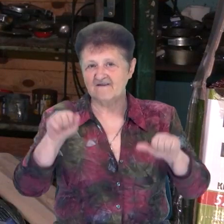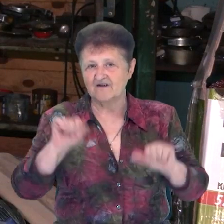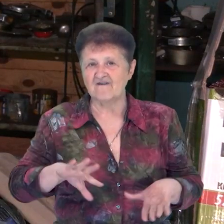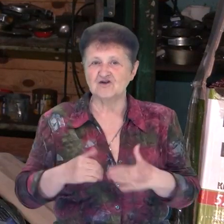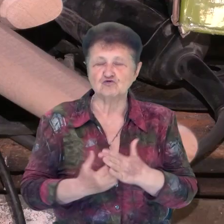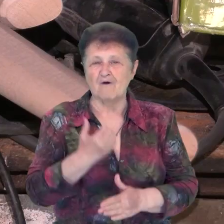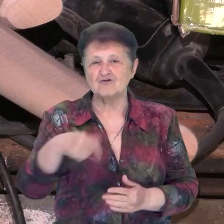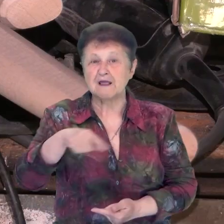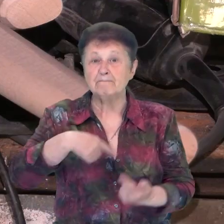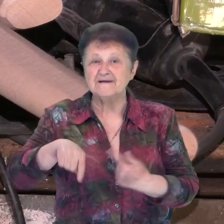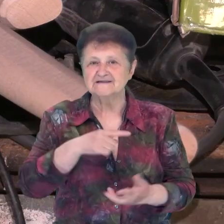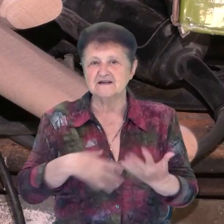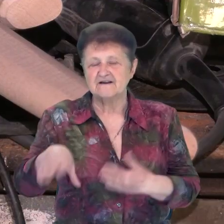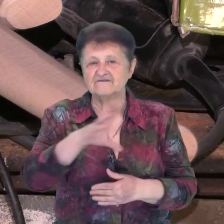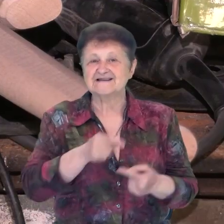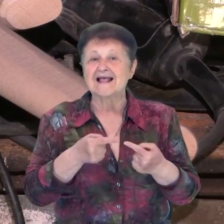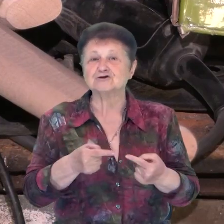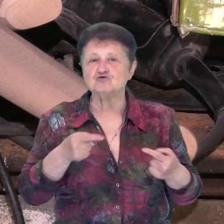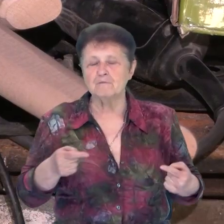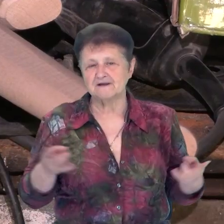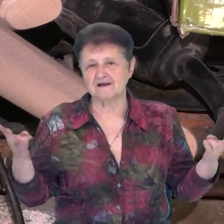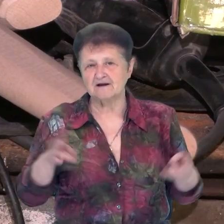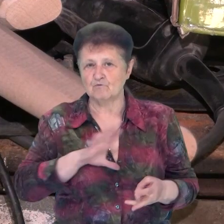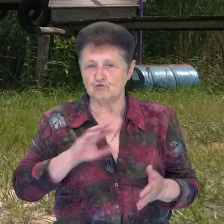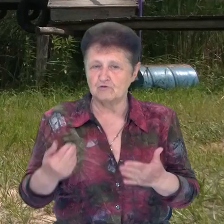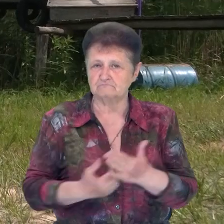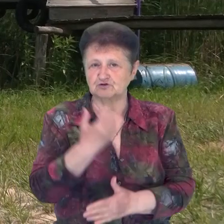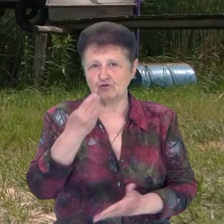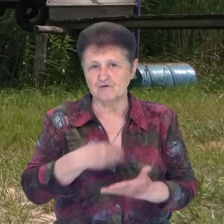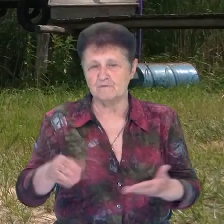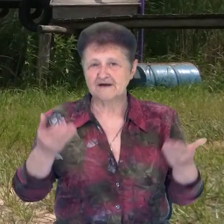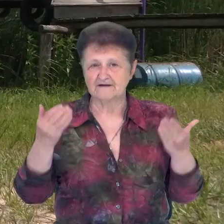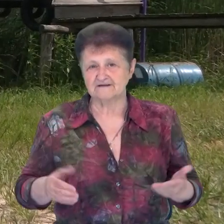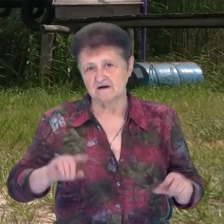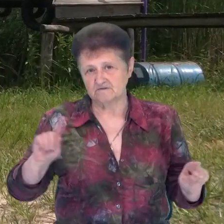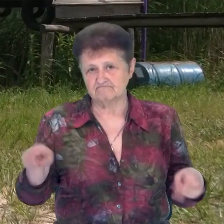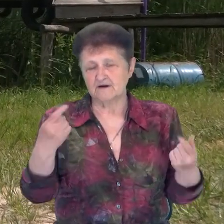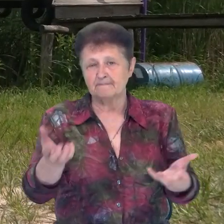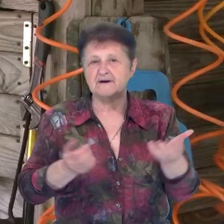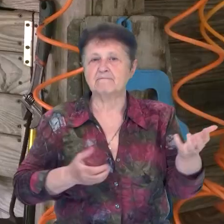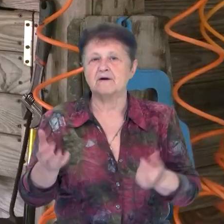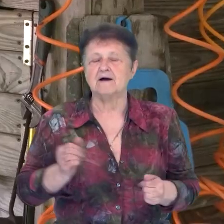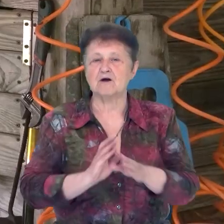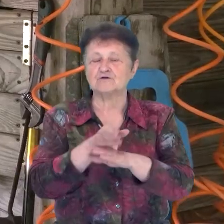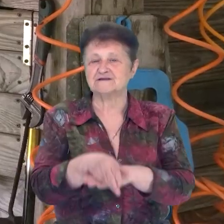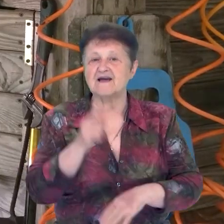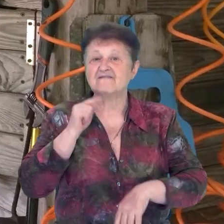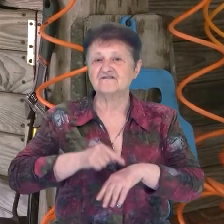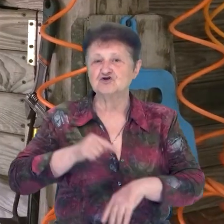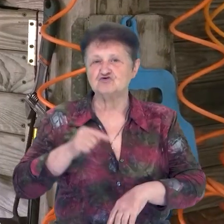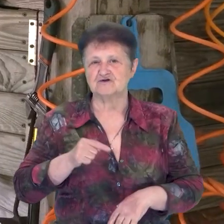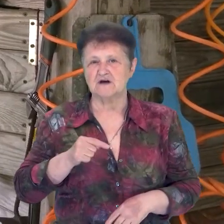відновлювати бізнес. Майже всі інструменти довелось купувати заново. Зараз база знову приймає гостей. Відчуття